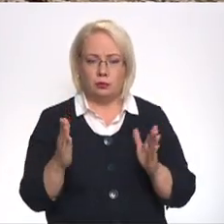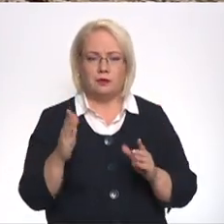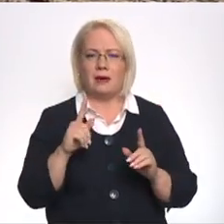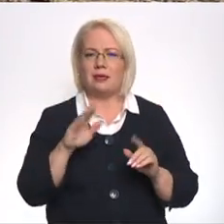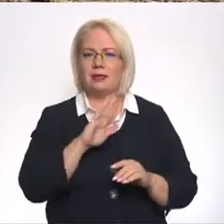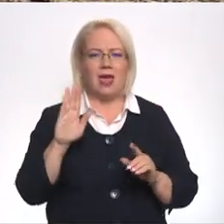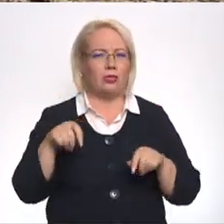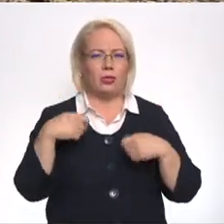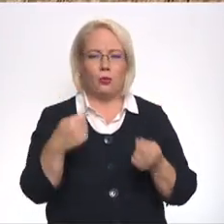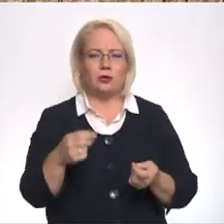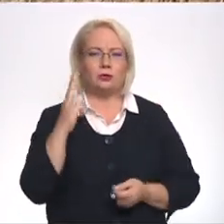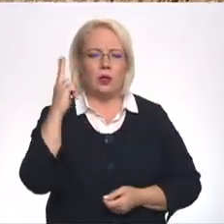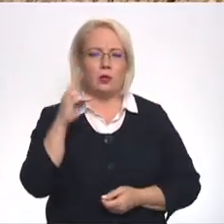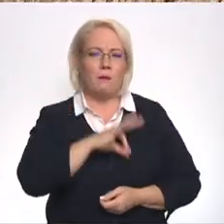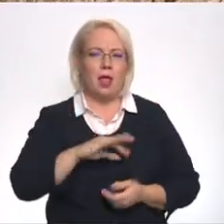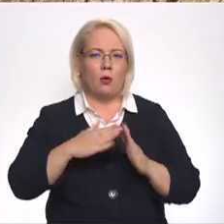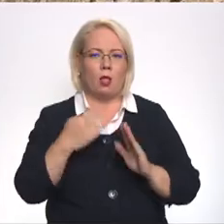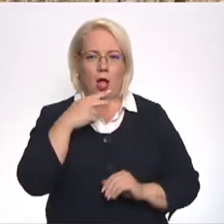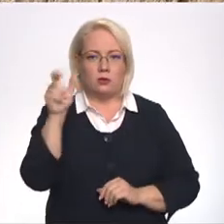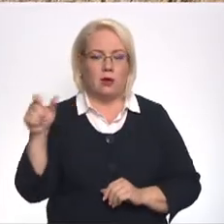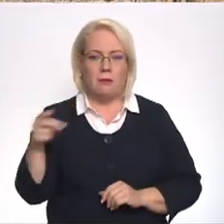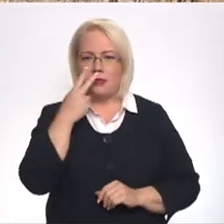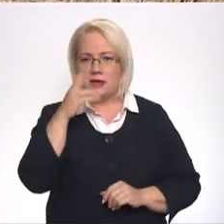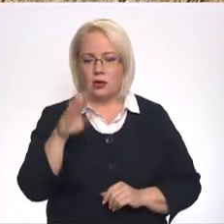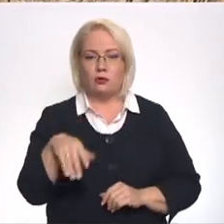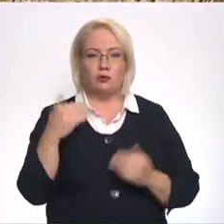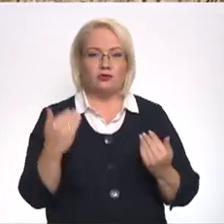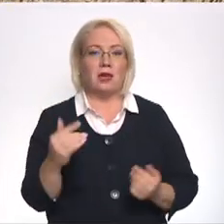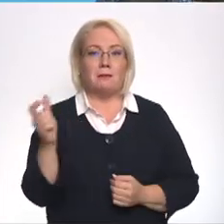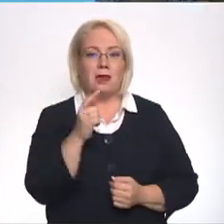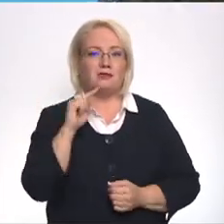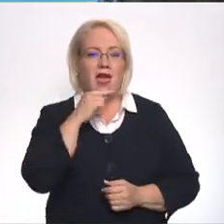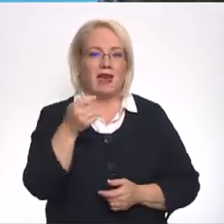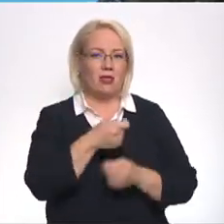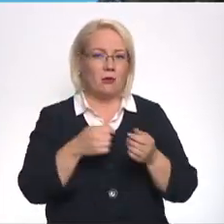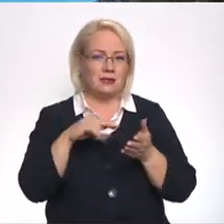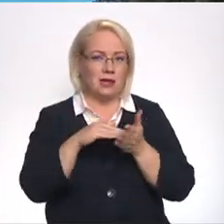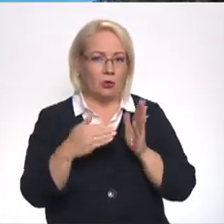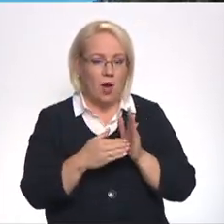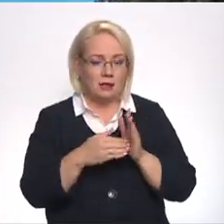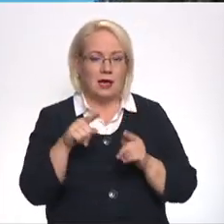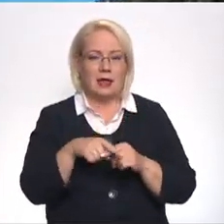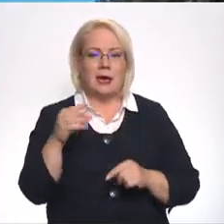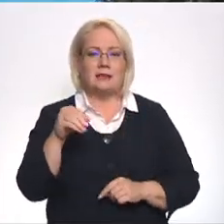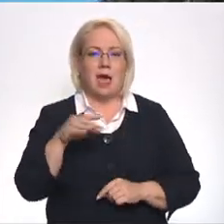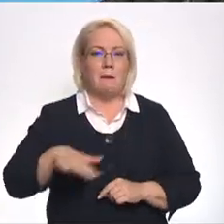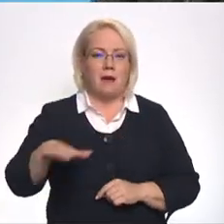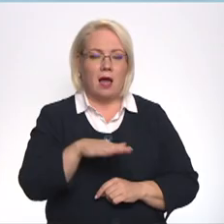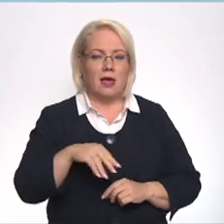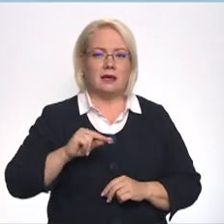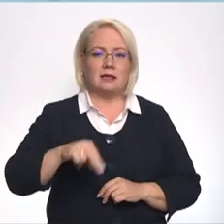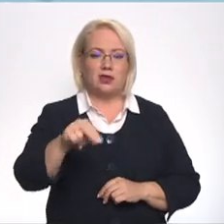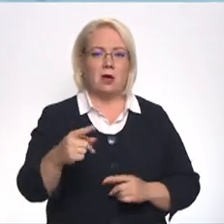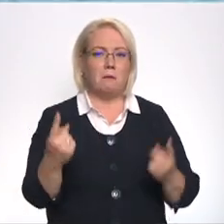solīto peļu lauksēmniekiem. Taču neraugoties uz šā brīža ekonomisko situāciju, zemgalēs ēšanas prioritātes arī nākamajai